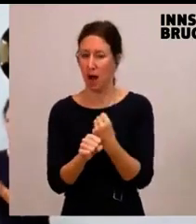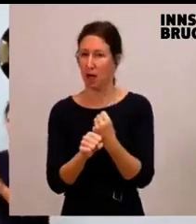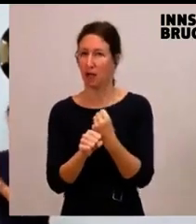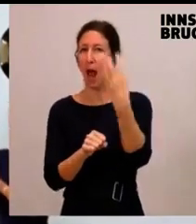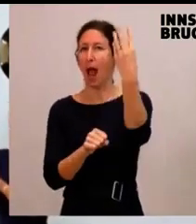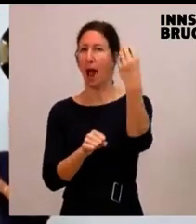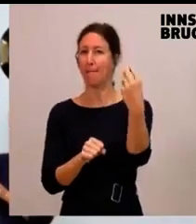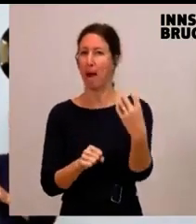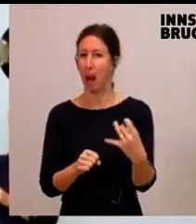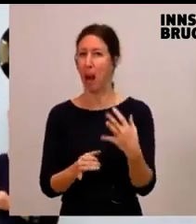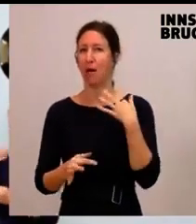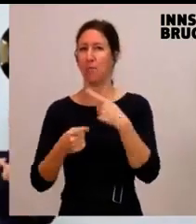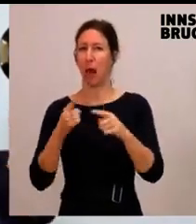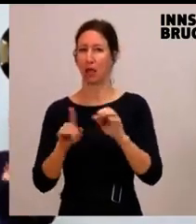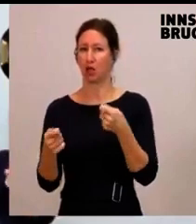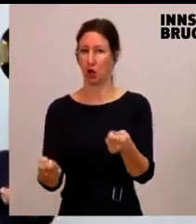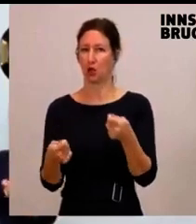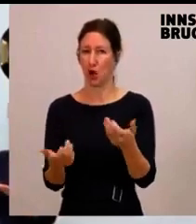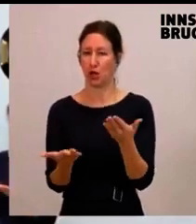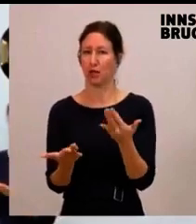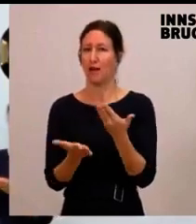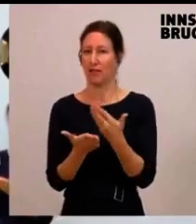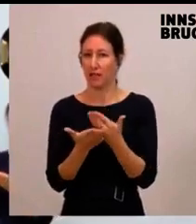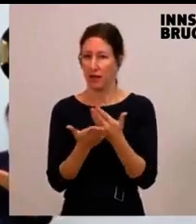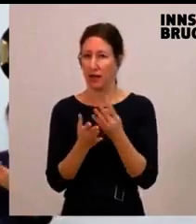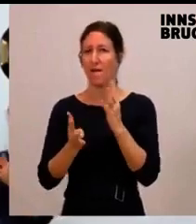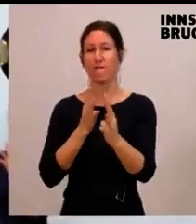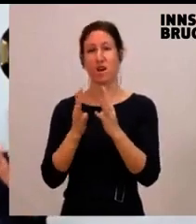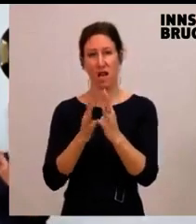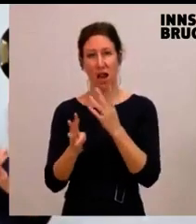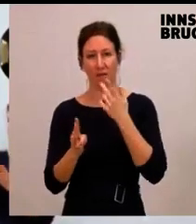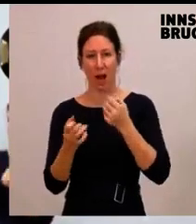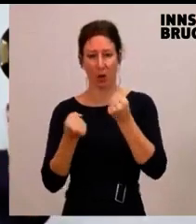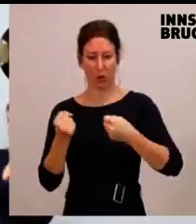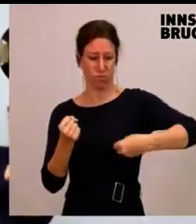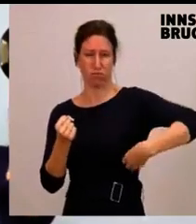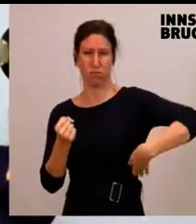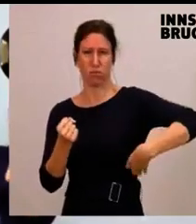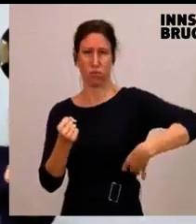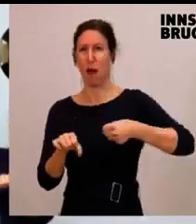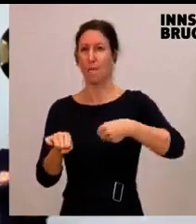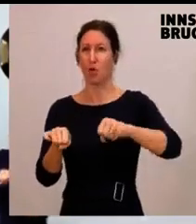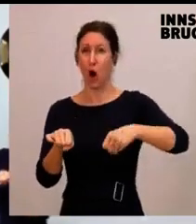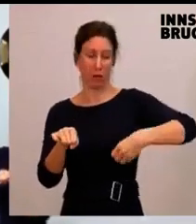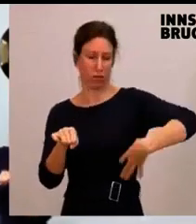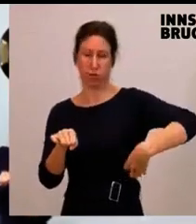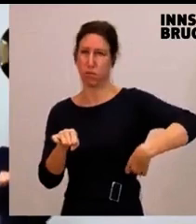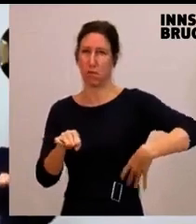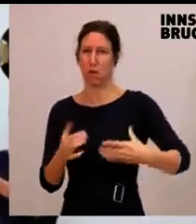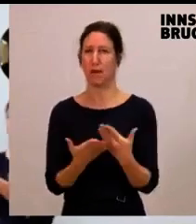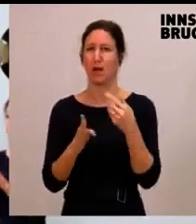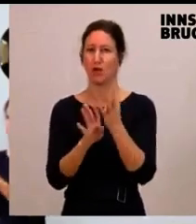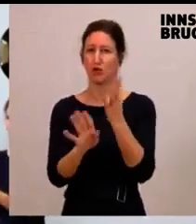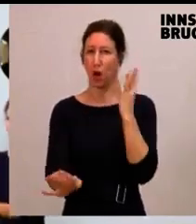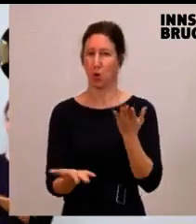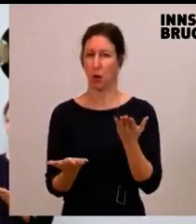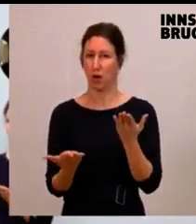politisch motiviert, hat der Verkehrsteilnehmer, der die Abgase ausgelassen, den Auto, Motorrad, wo auch immer, das 5